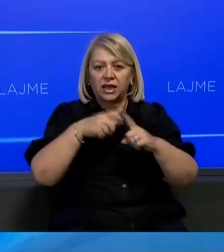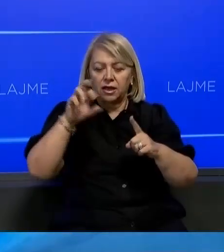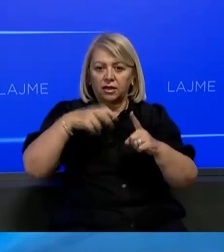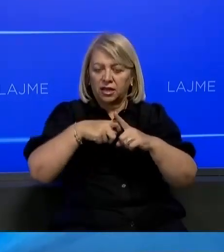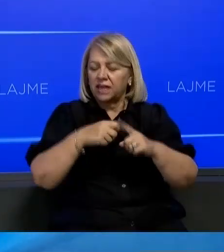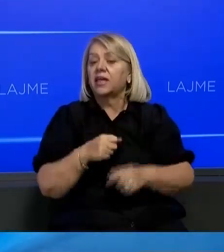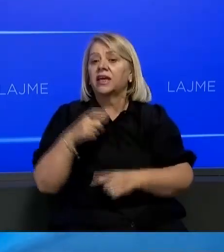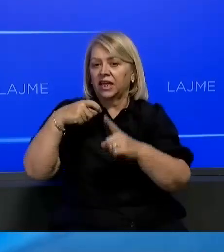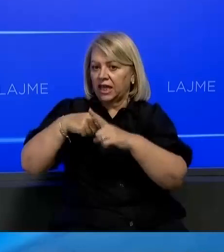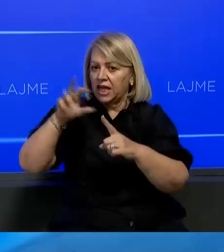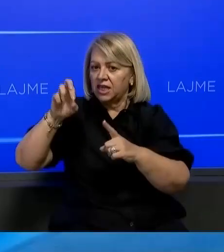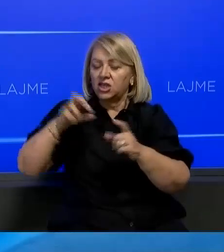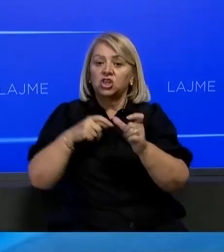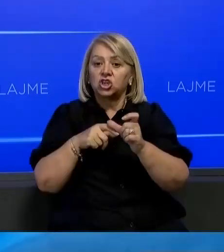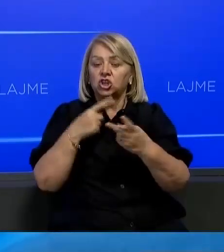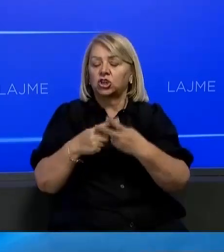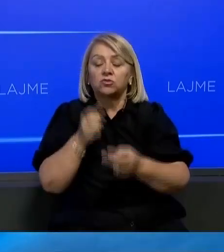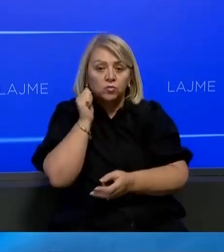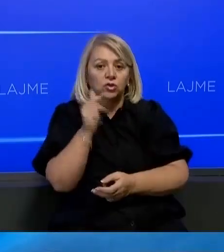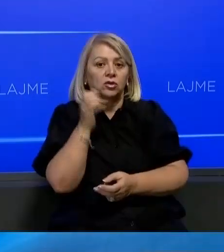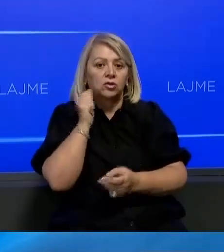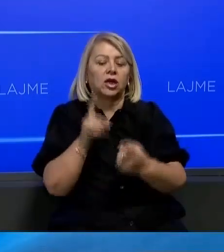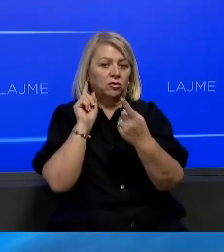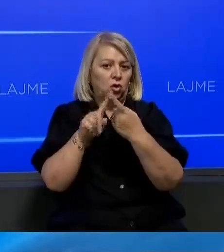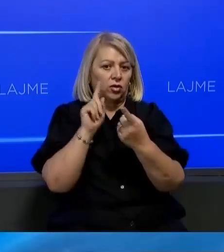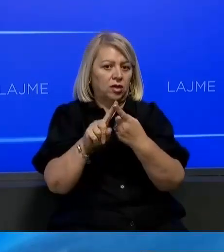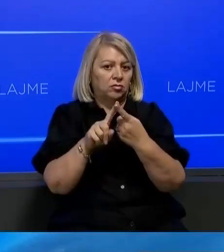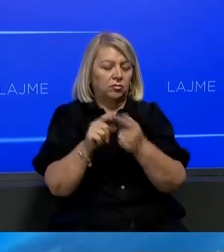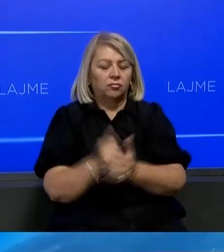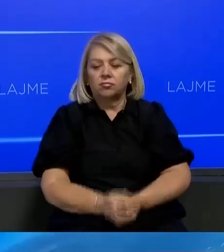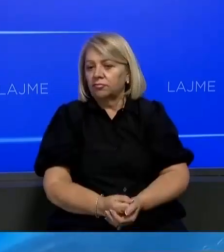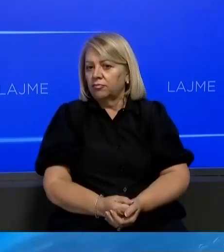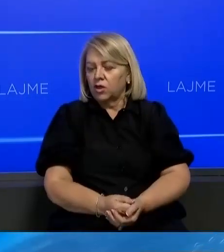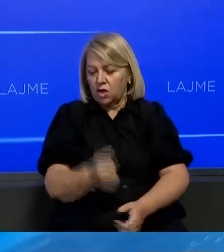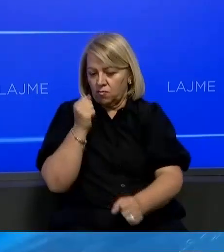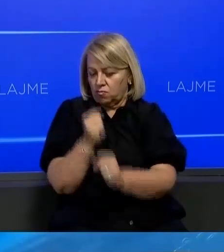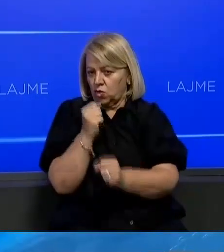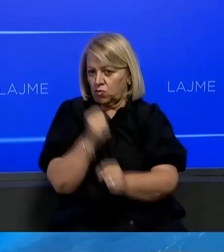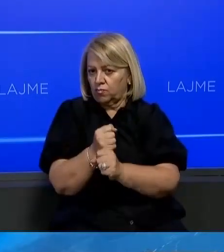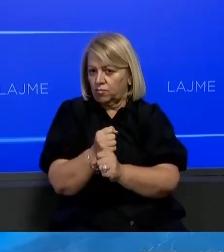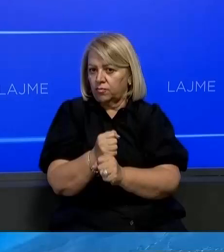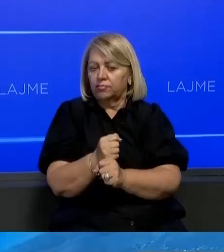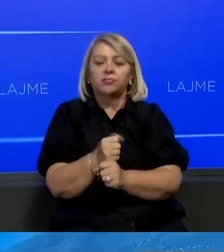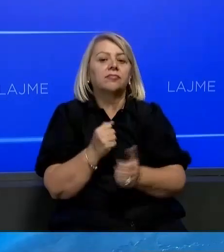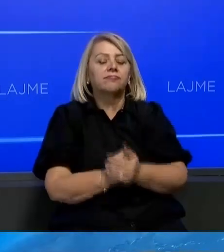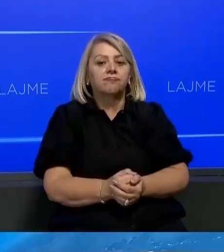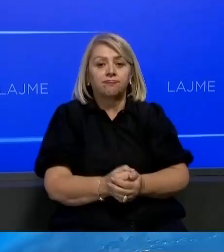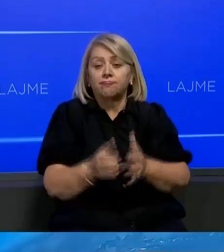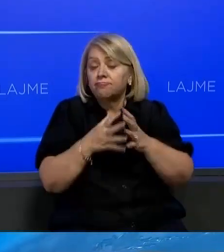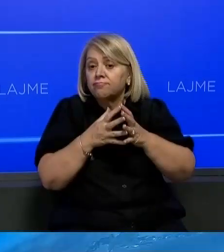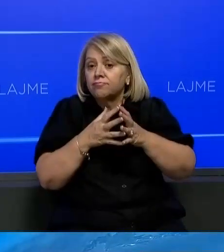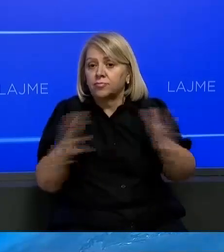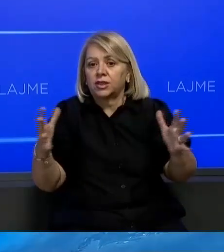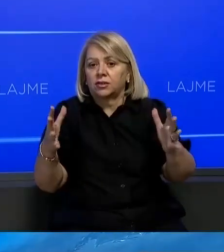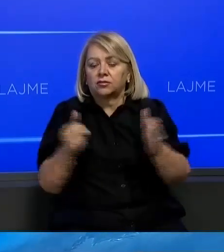i keshit janë në kontakt të përdeqë. Pra jemi duke punuar për tashfridzuar maksimalisht